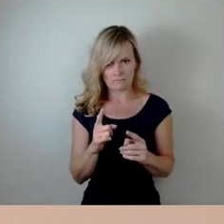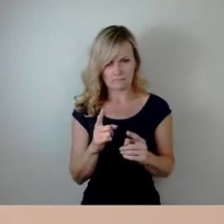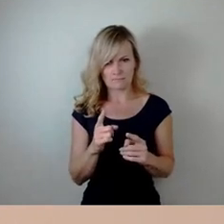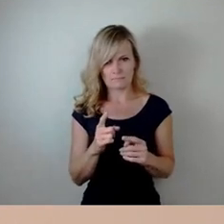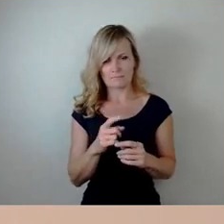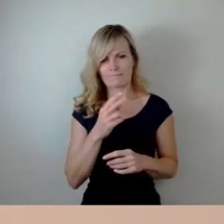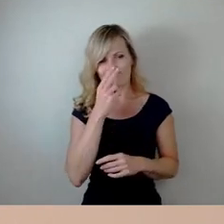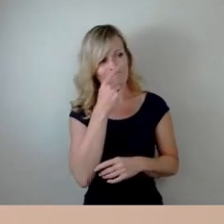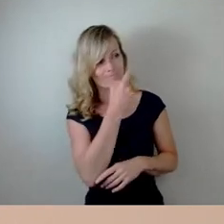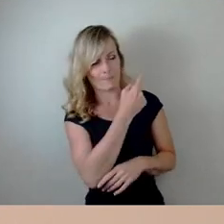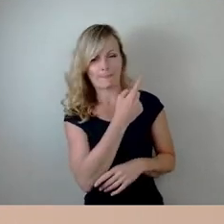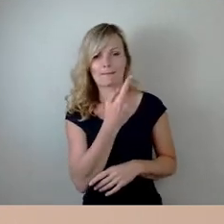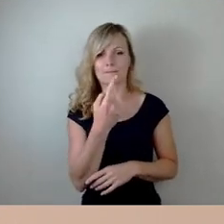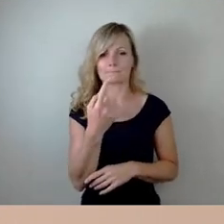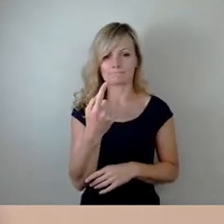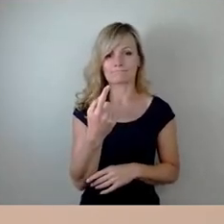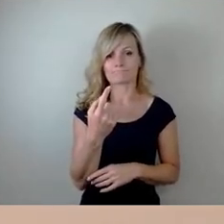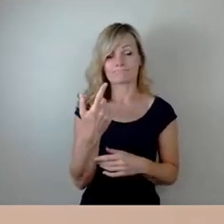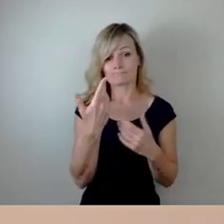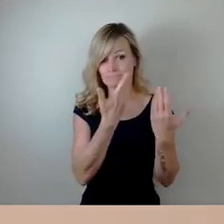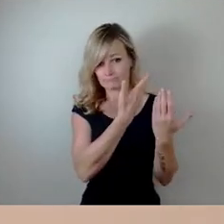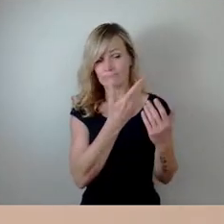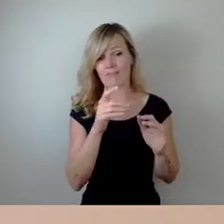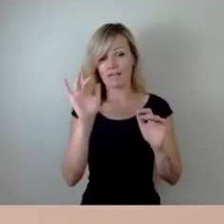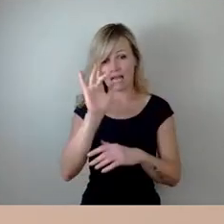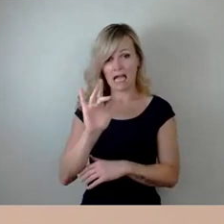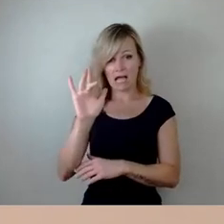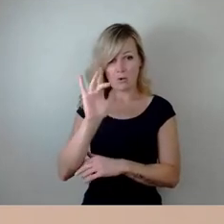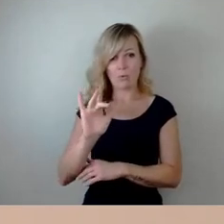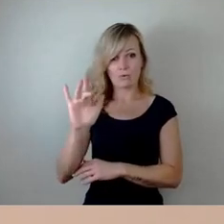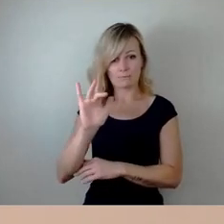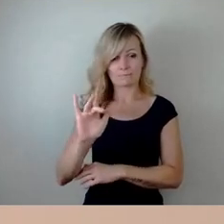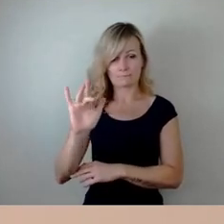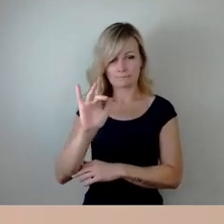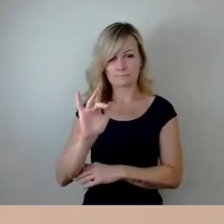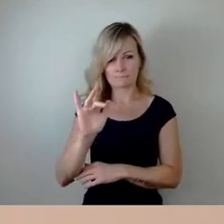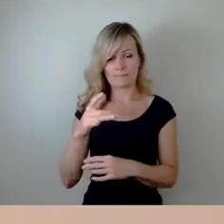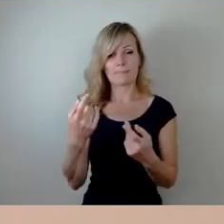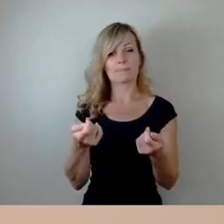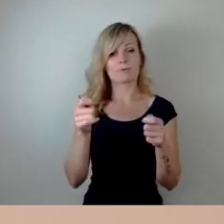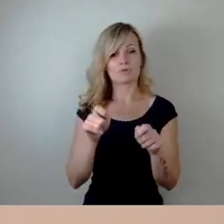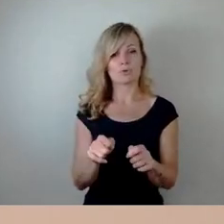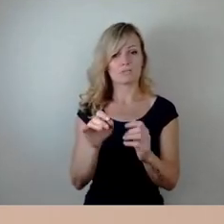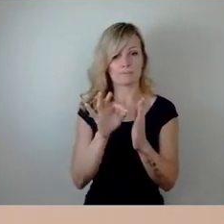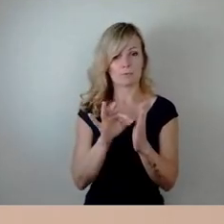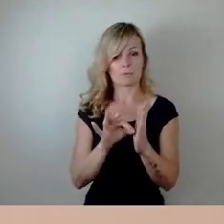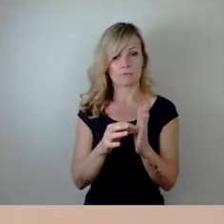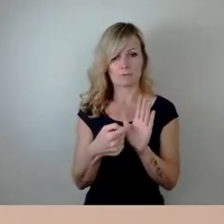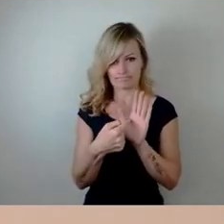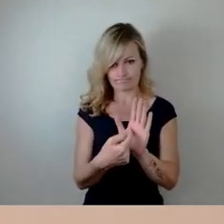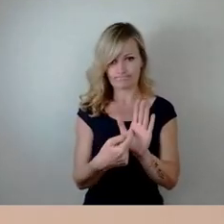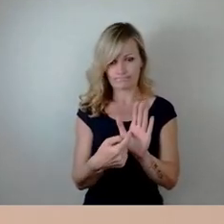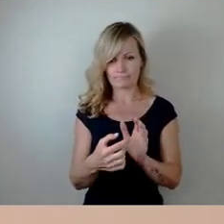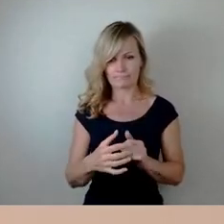der im Grunde genommen Ihnen grau links immer noch mal die Beschlusspunkte darstellt. Die größten